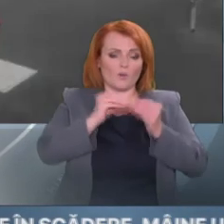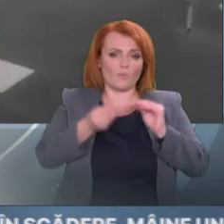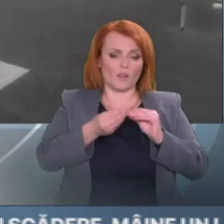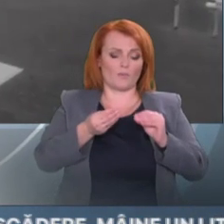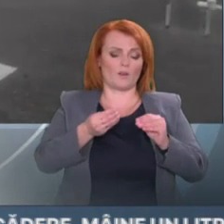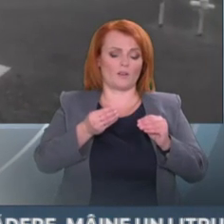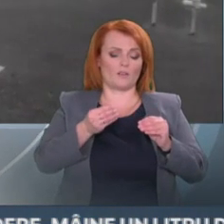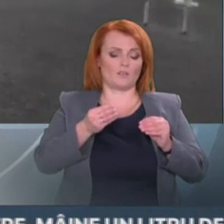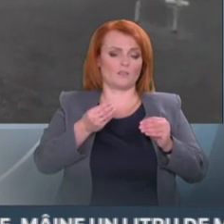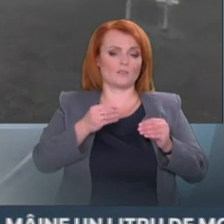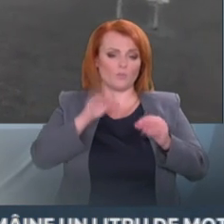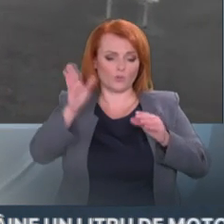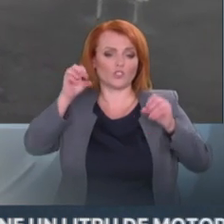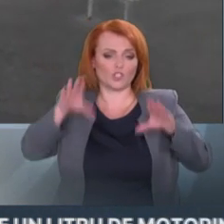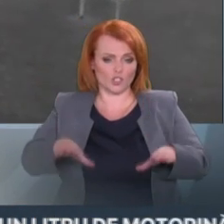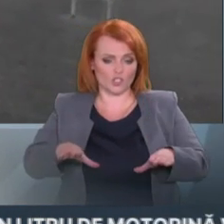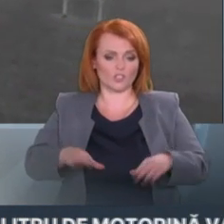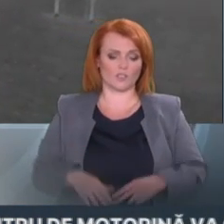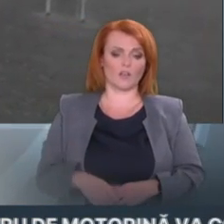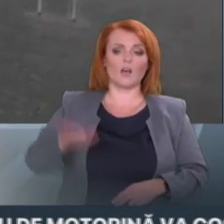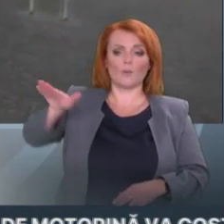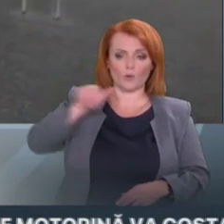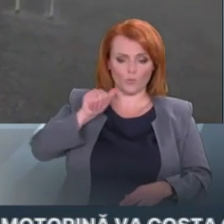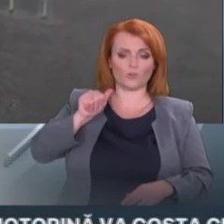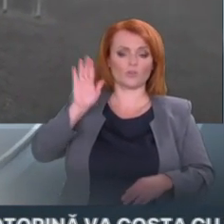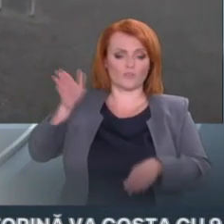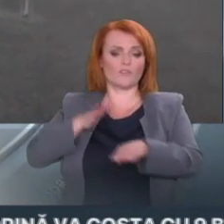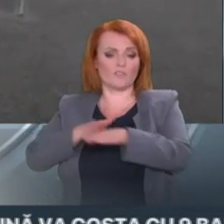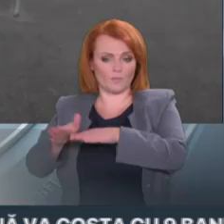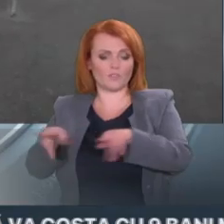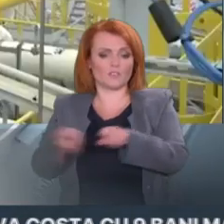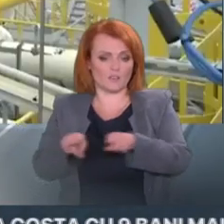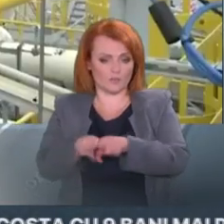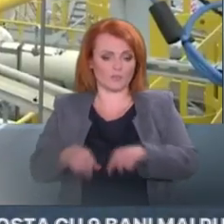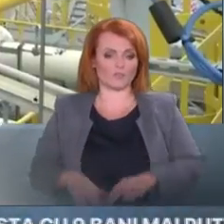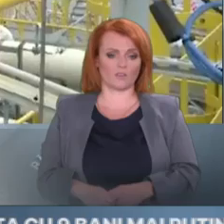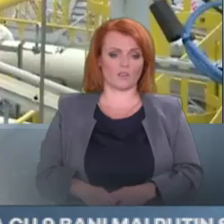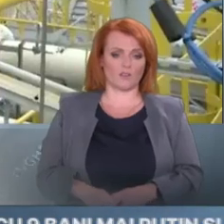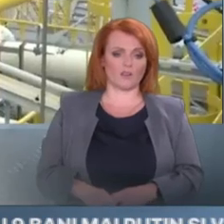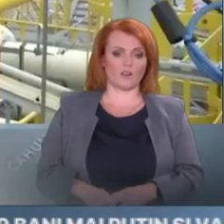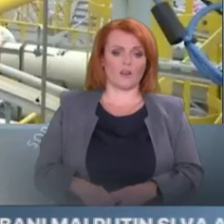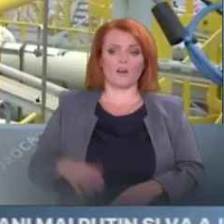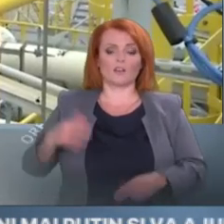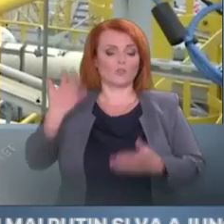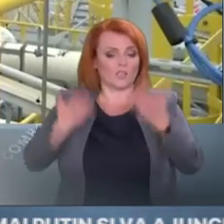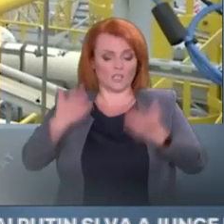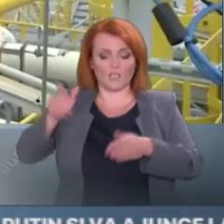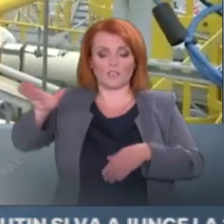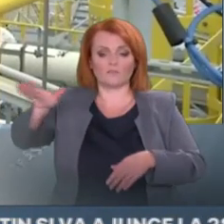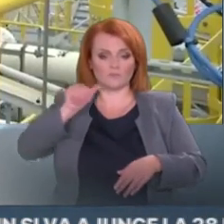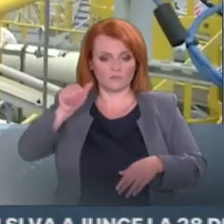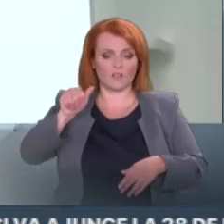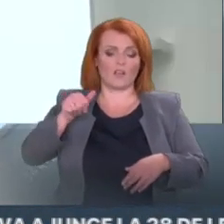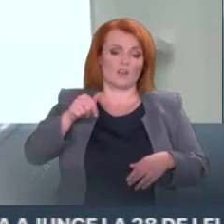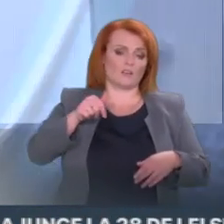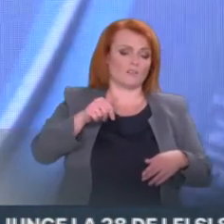impromut să realizeze o influență atât de mare astfel încât să fie necesară creșterea substanțială tarifilor. Nu, tarifile pot nici să nu crească.